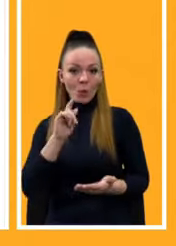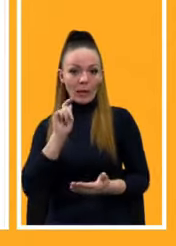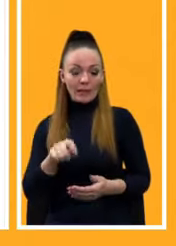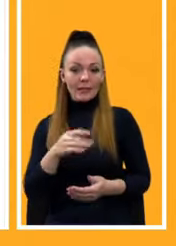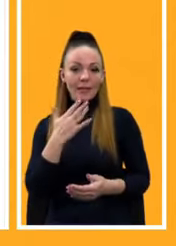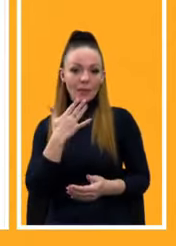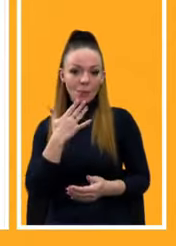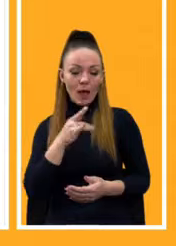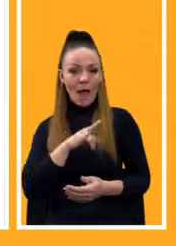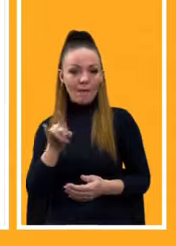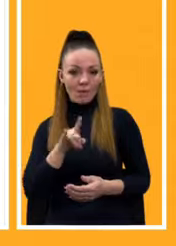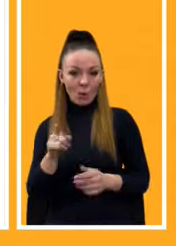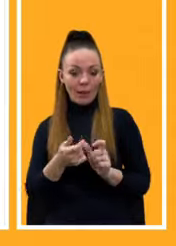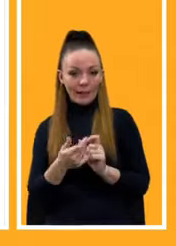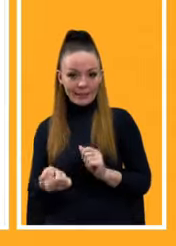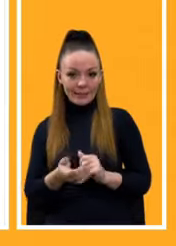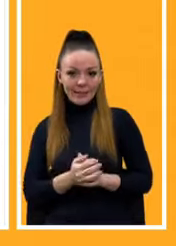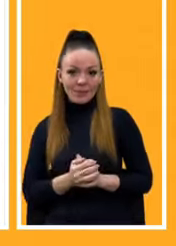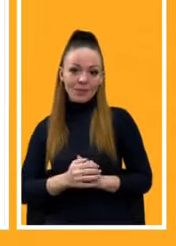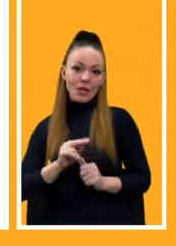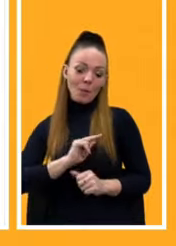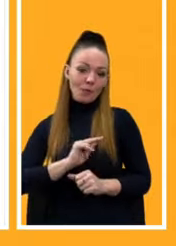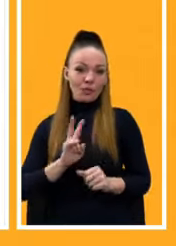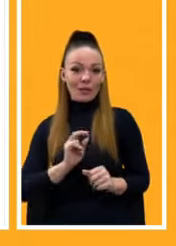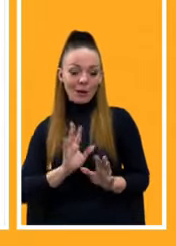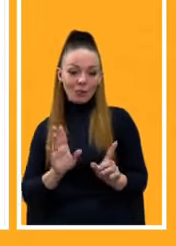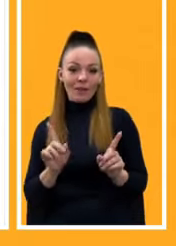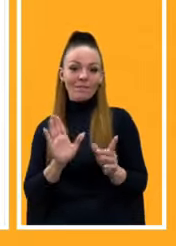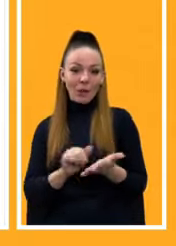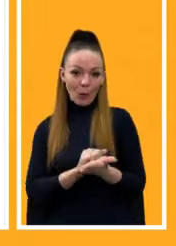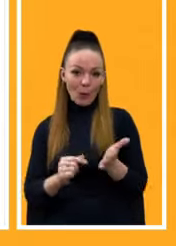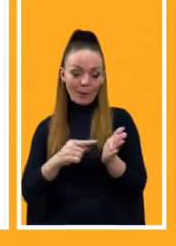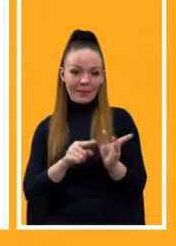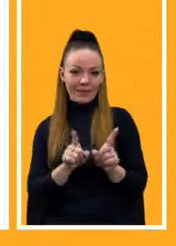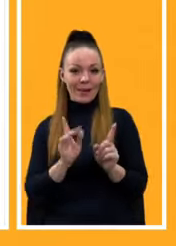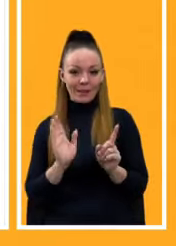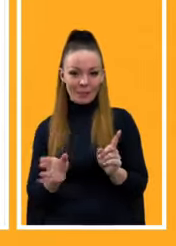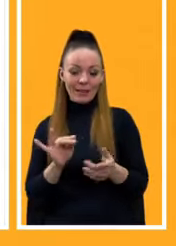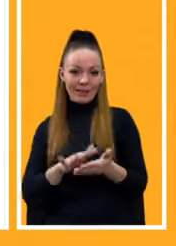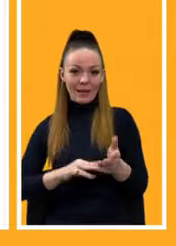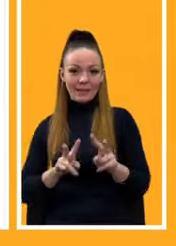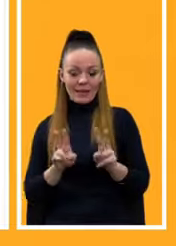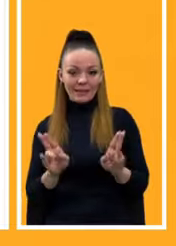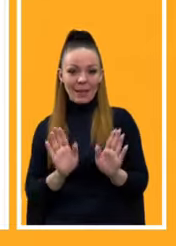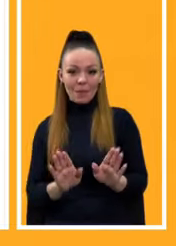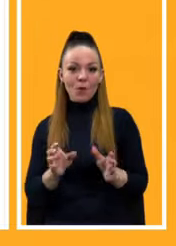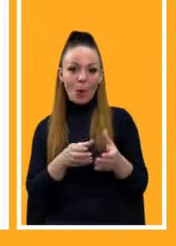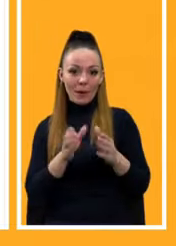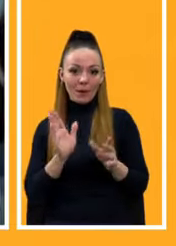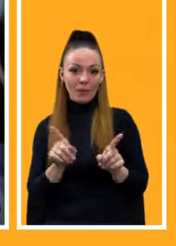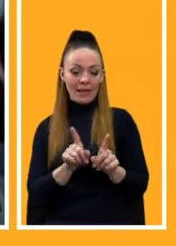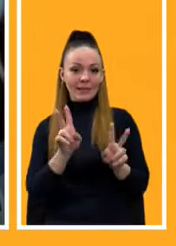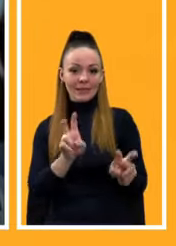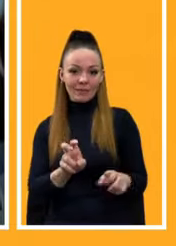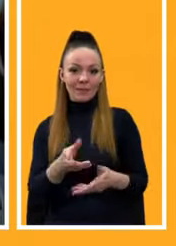авіалінії. Робоча, не робоча, але в документах вона буде така. Я думаю, що далі буде так само. Тобто, кампанія буде так називатись. Ми